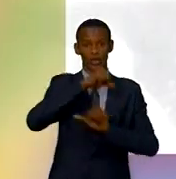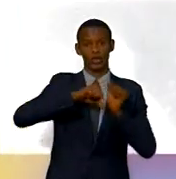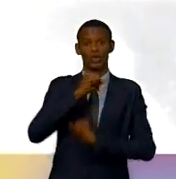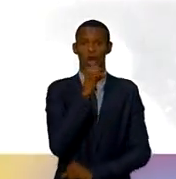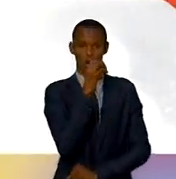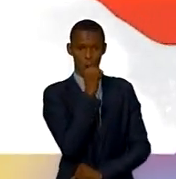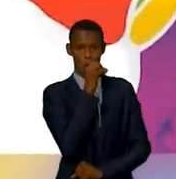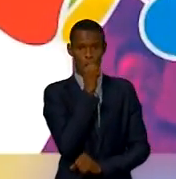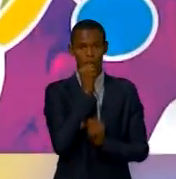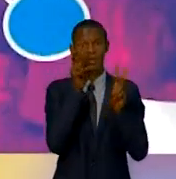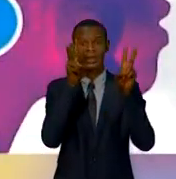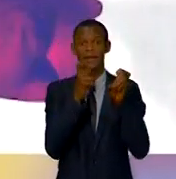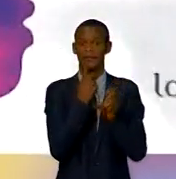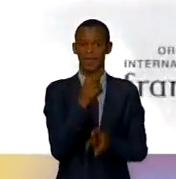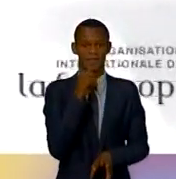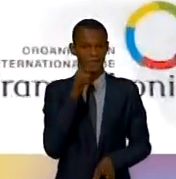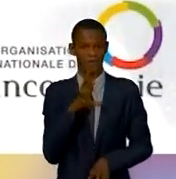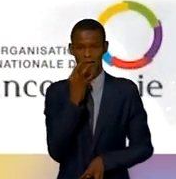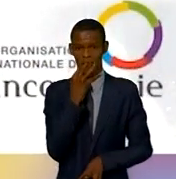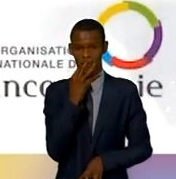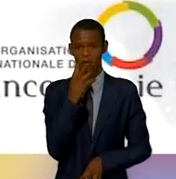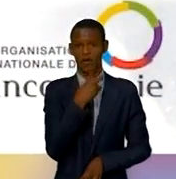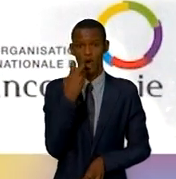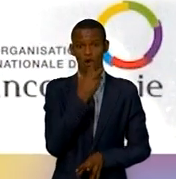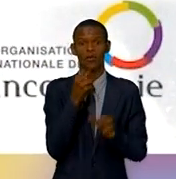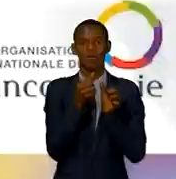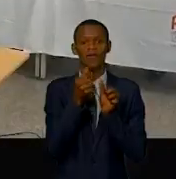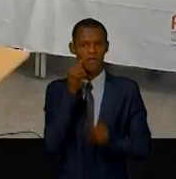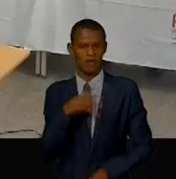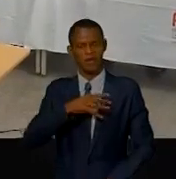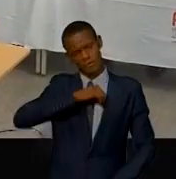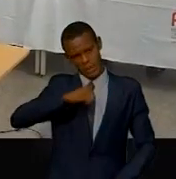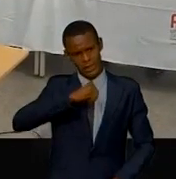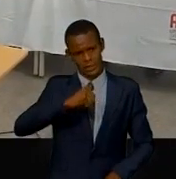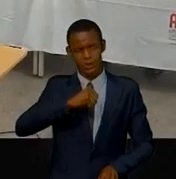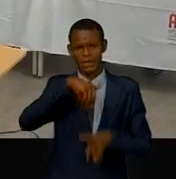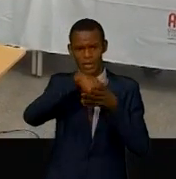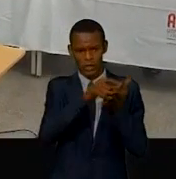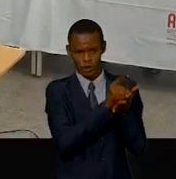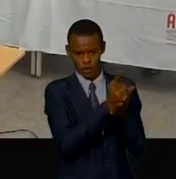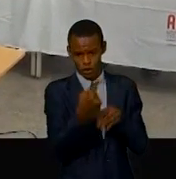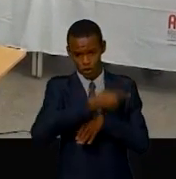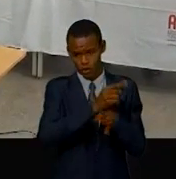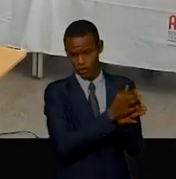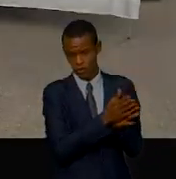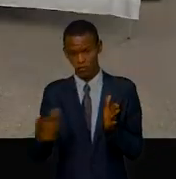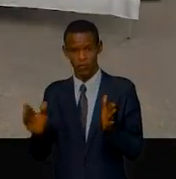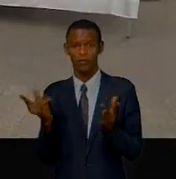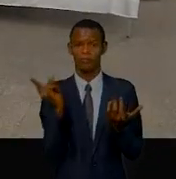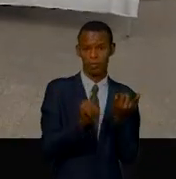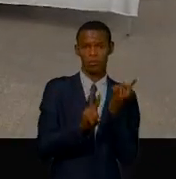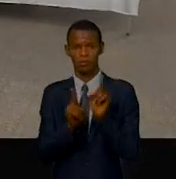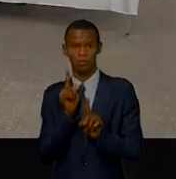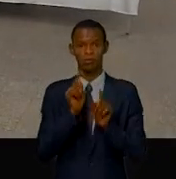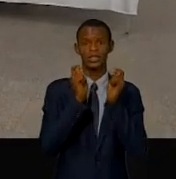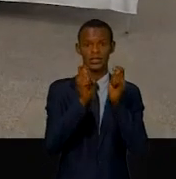francophones, femmes résilientes », cette journée a connu d'autres temps forts, notamment des témoignages et partages d'expérience des lauréats